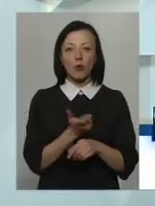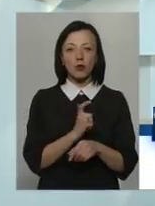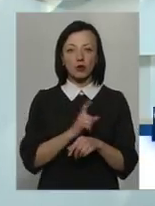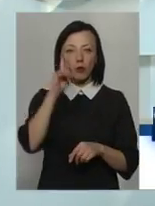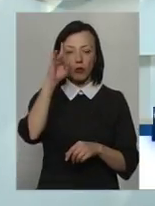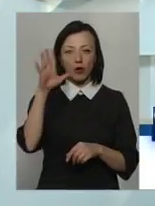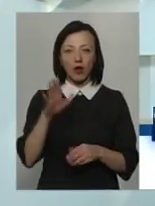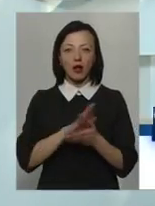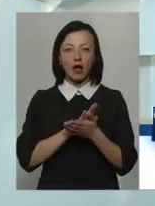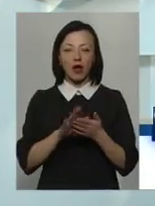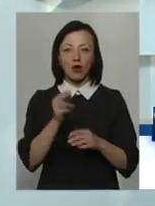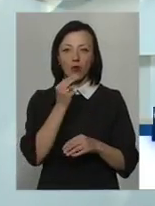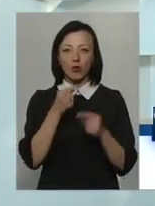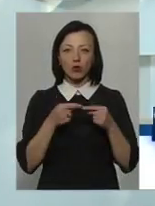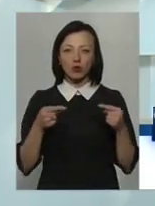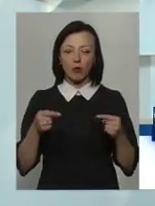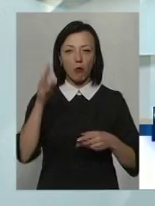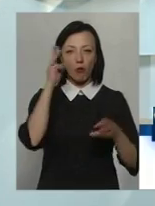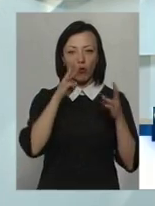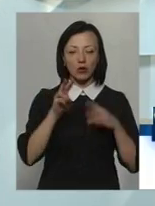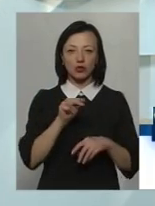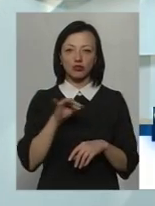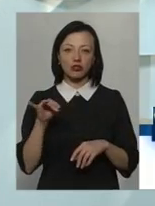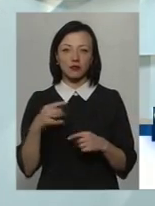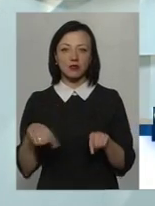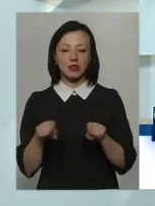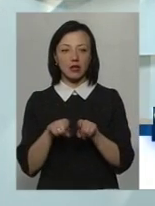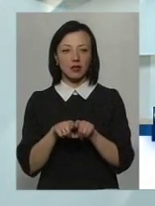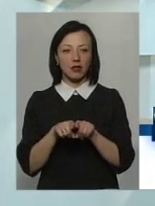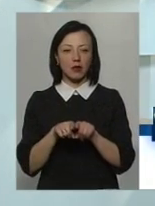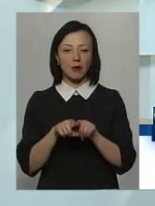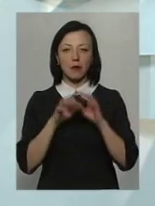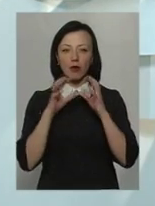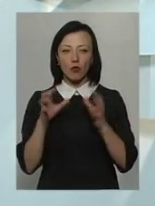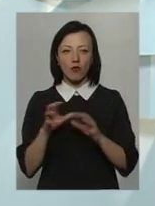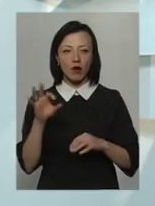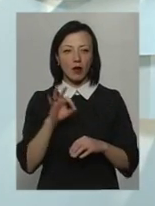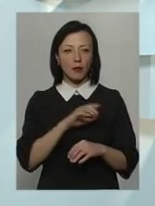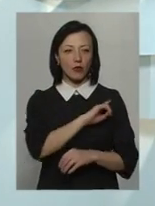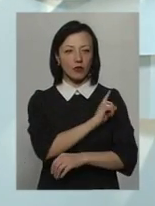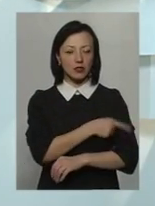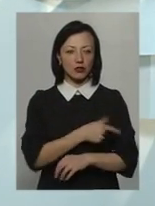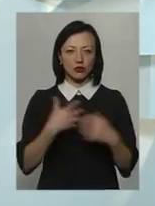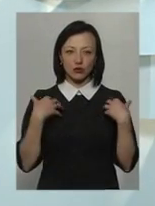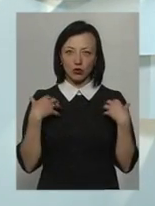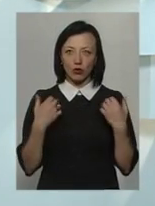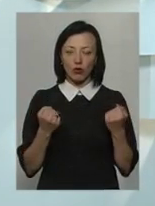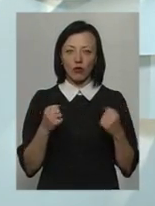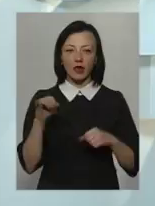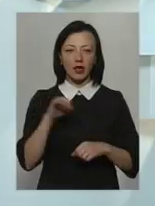екопродукцій, тенденцій моди, чи все-таки піклування про фізичне здоров'я і